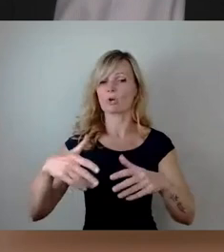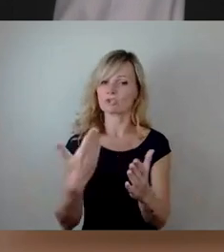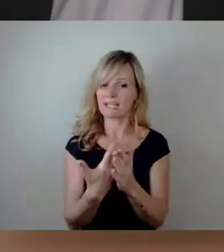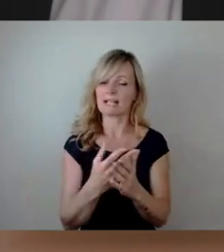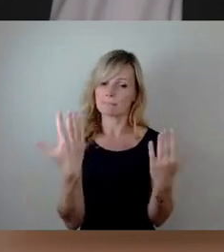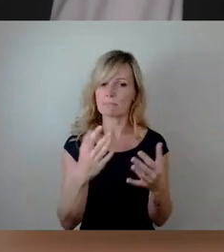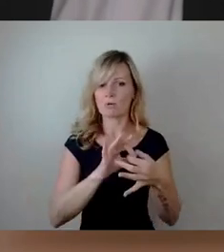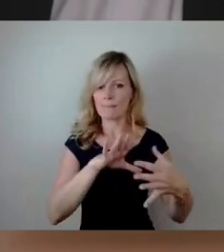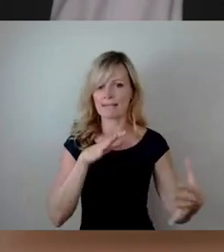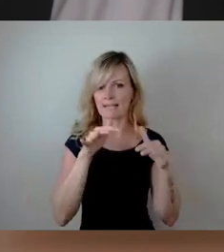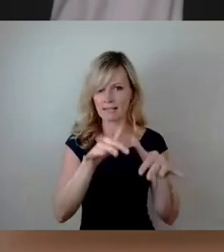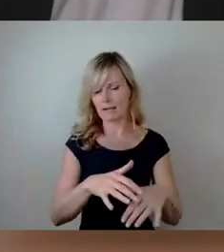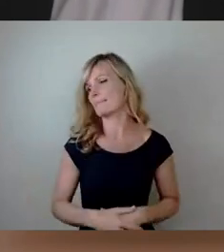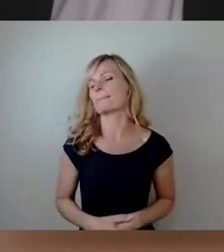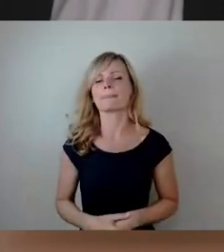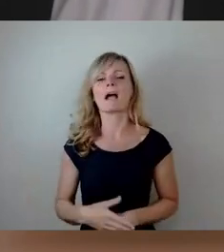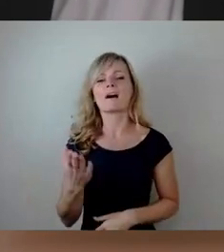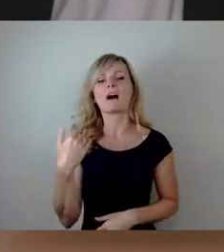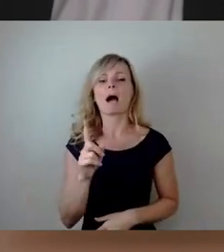Das war aber ein langes Nein.